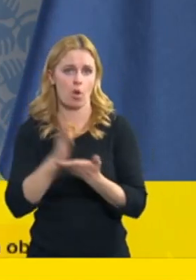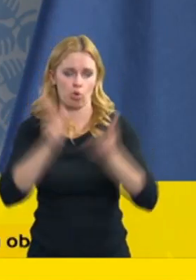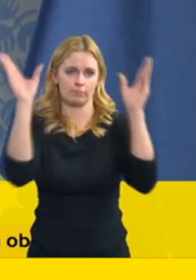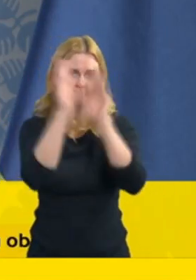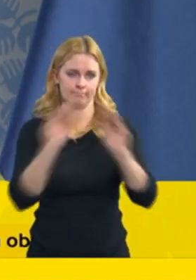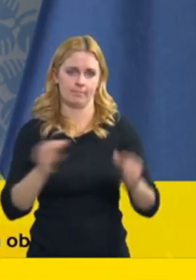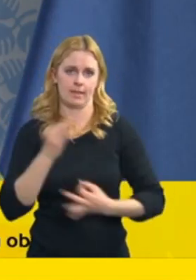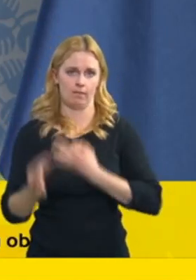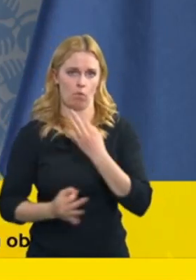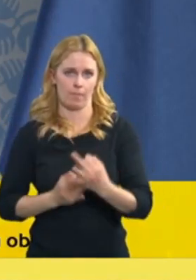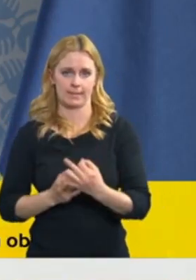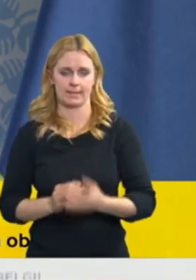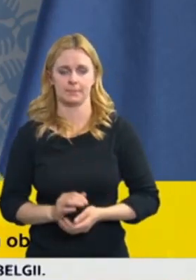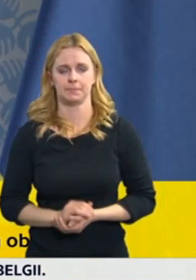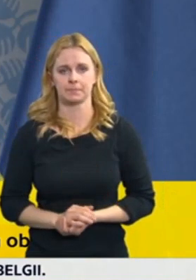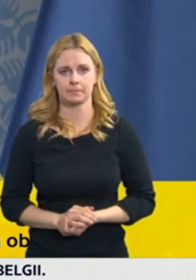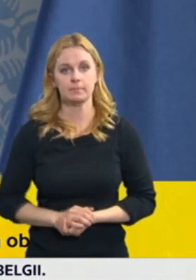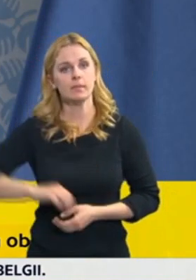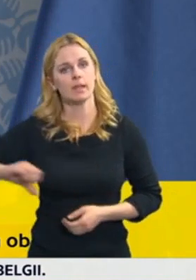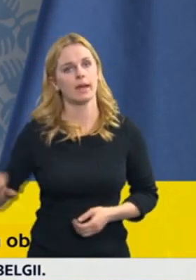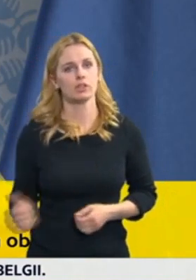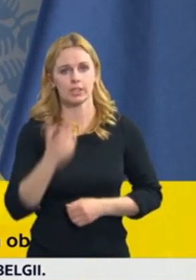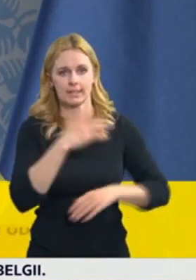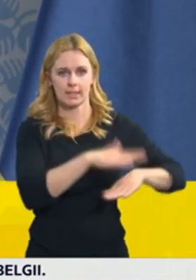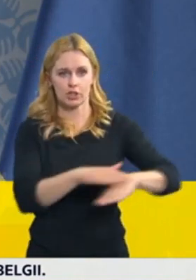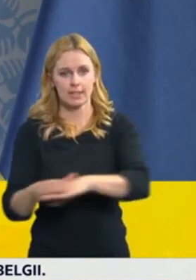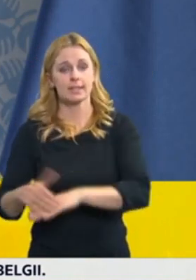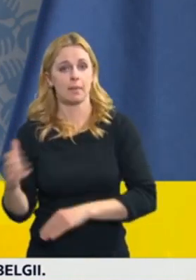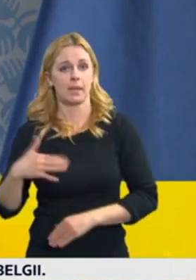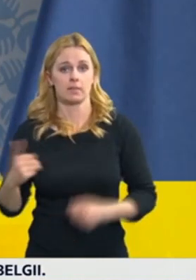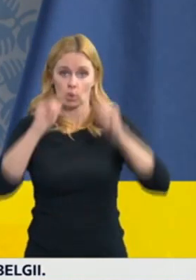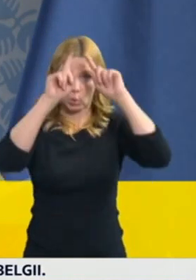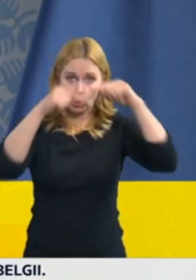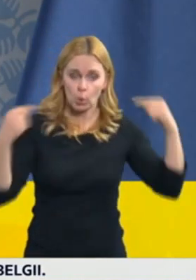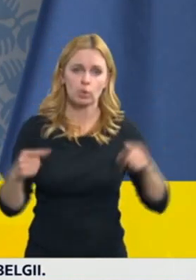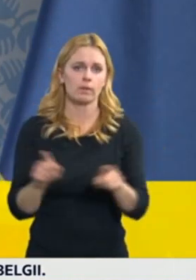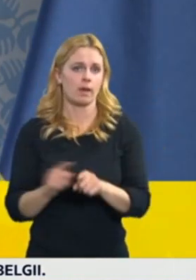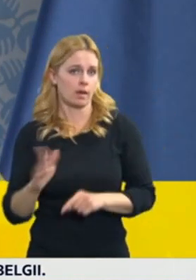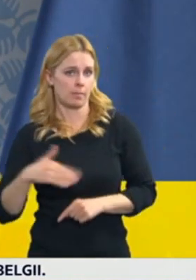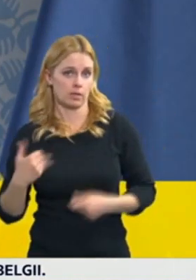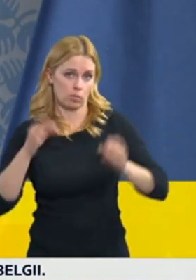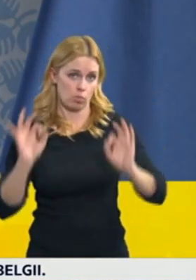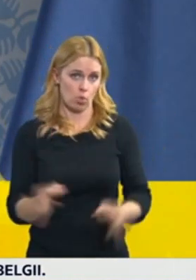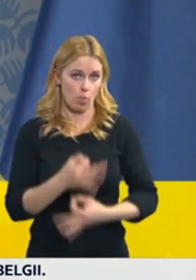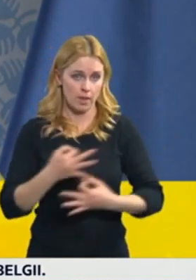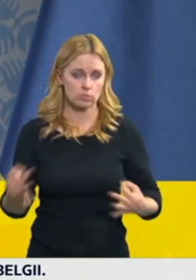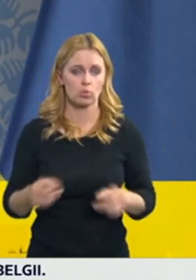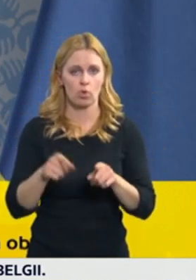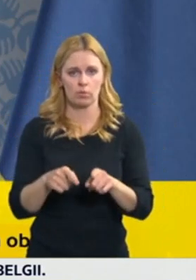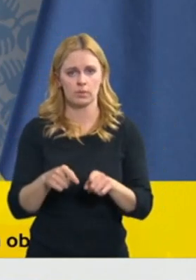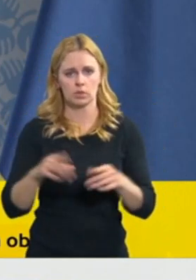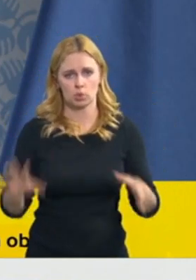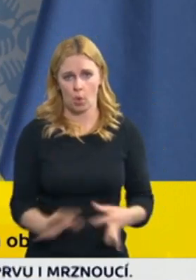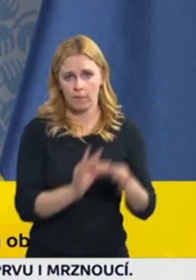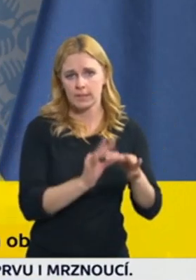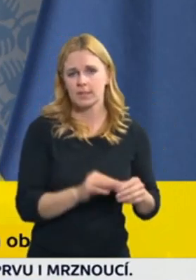společnou aktivitou ministerstva kultury, ministerstva průmyslu, myslím si, že pozitivní zpráva, a to je přístup